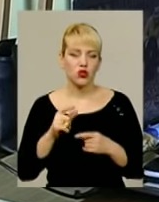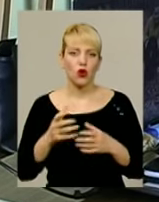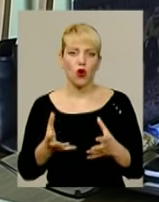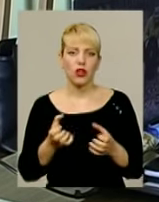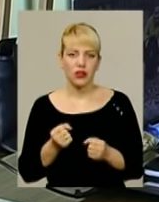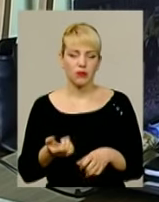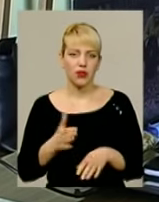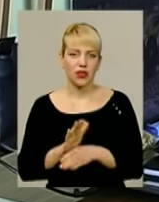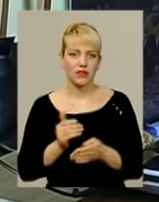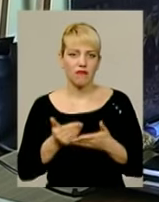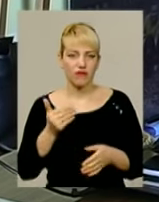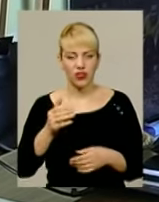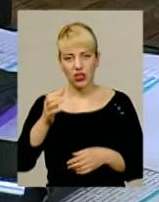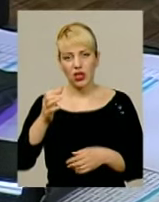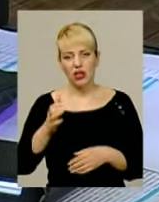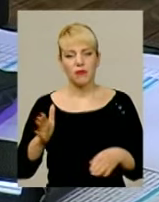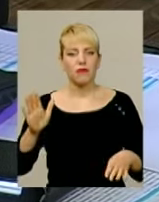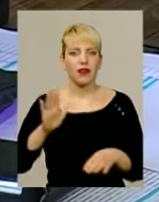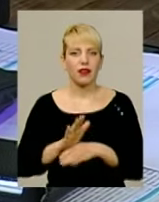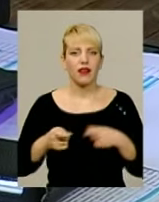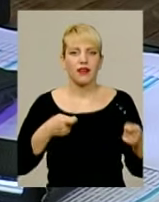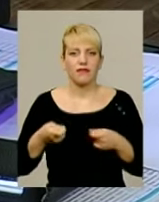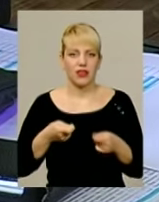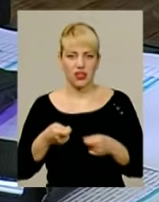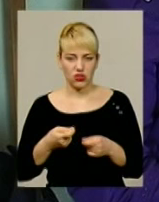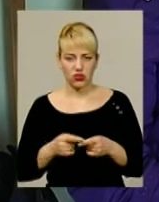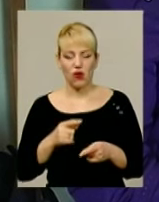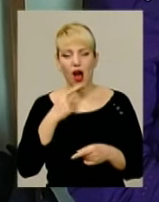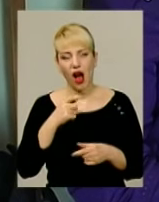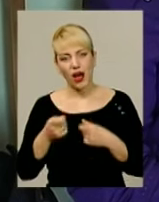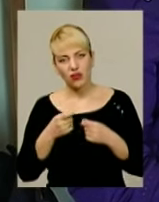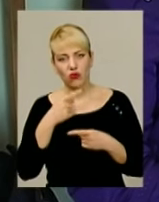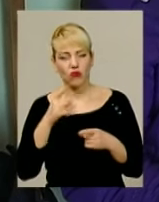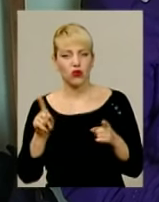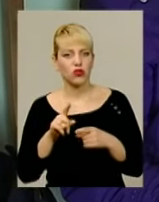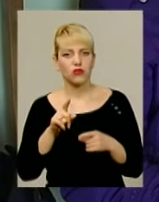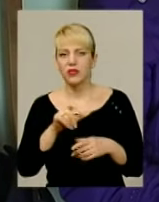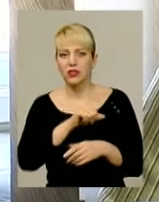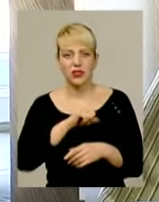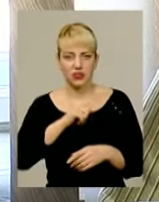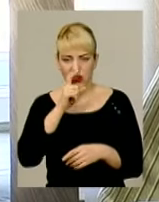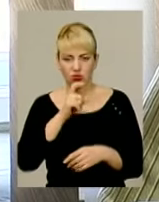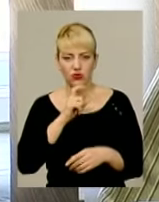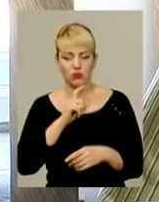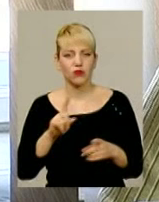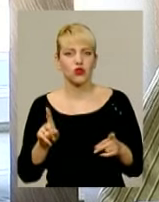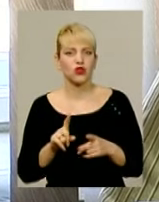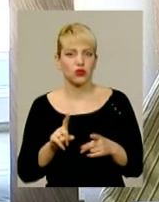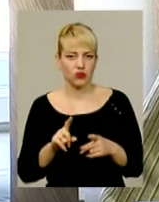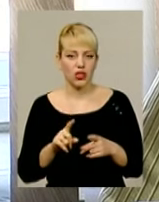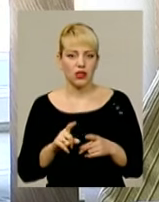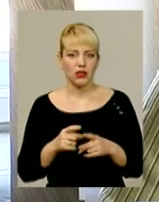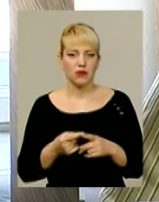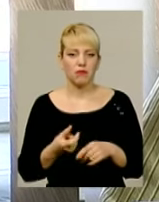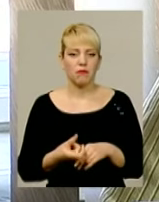освітянин не зрозумів своїх повноважень та вчинив на свій розсуд. «Я його призначала на цю посаду, тому що у мене були деякі